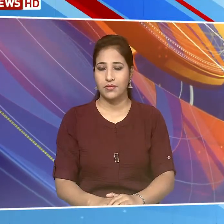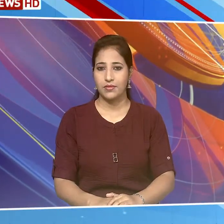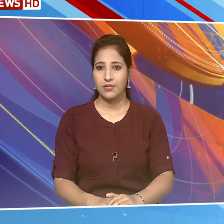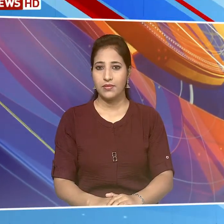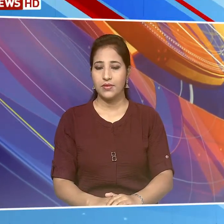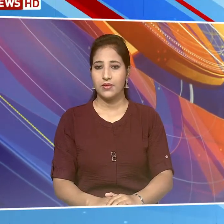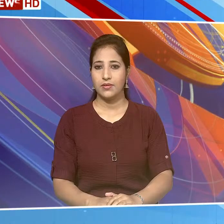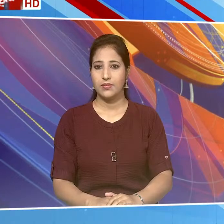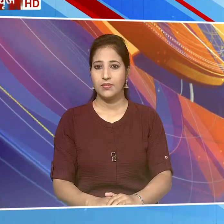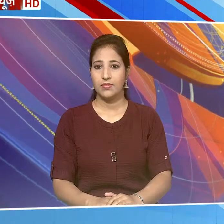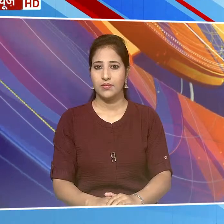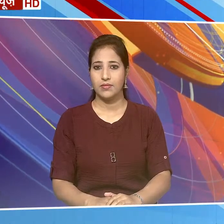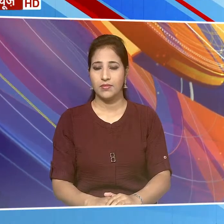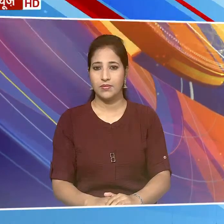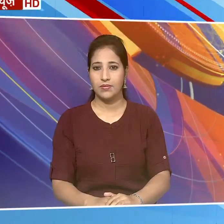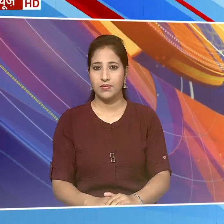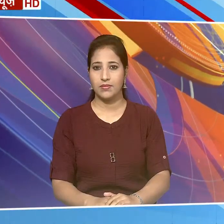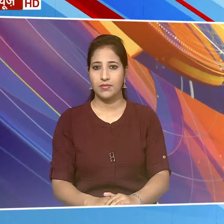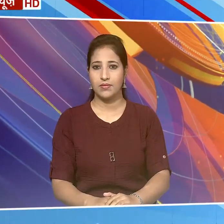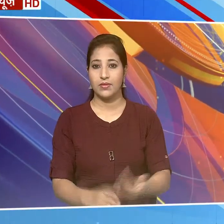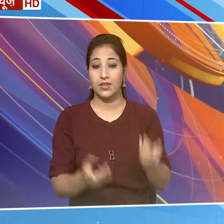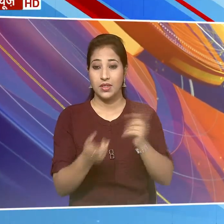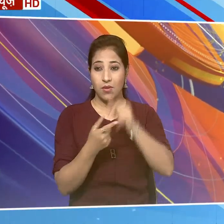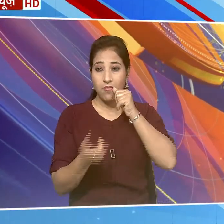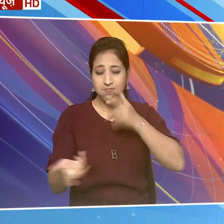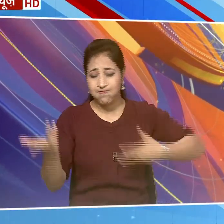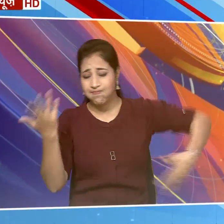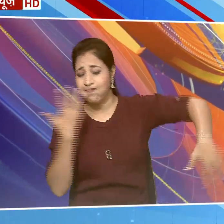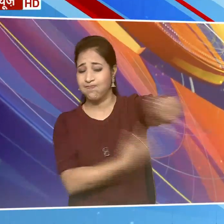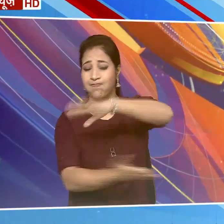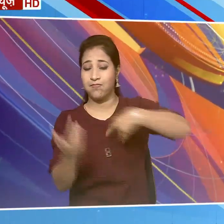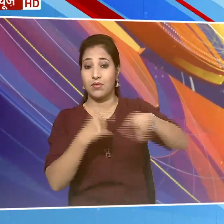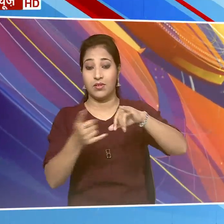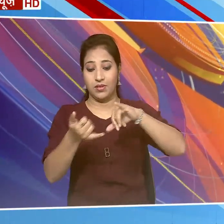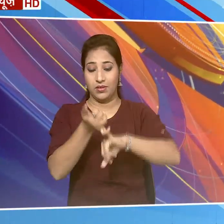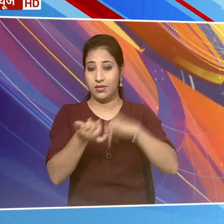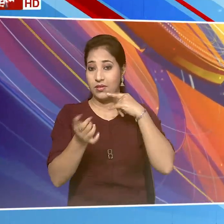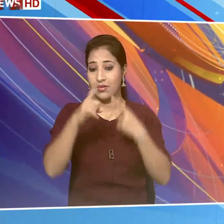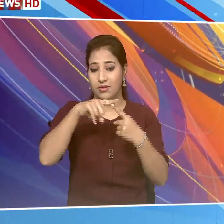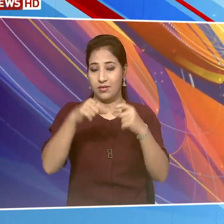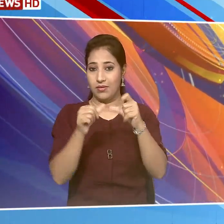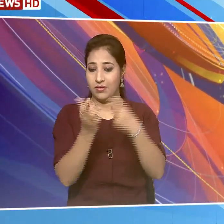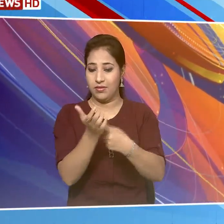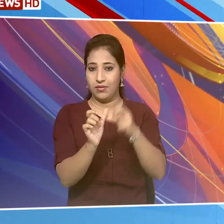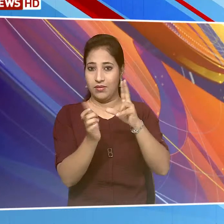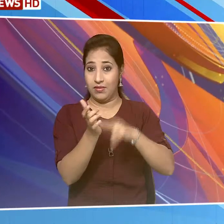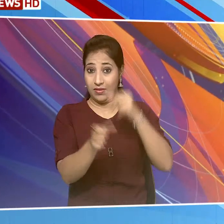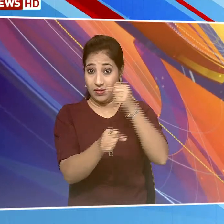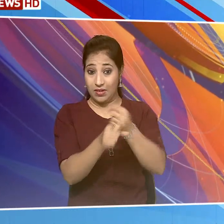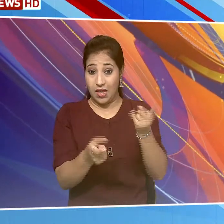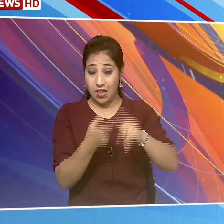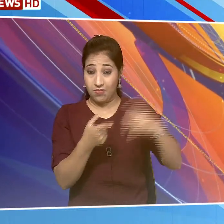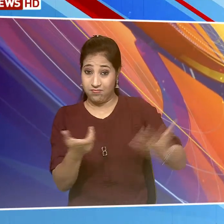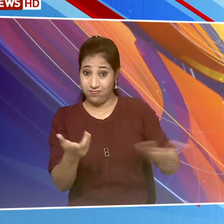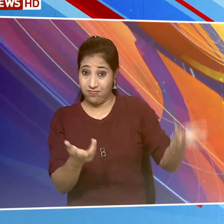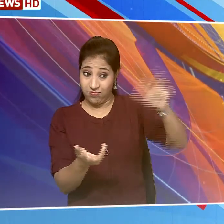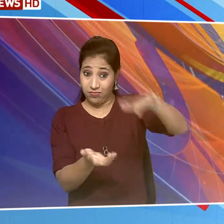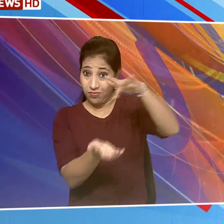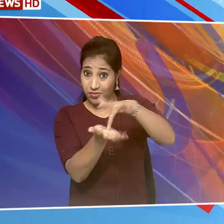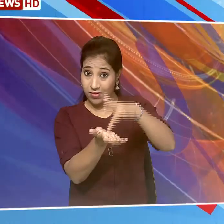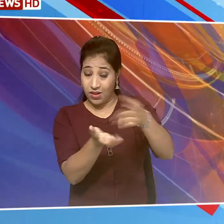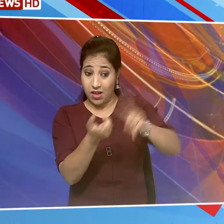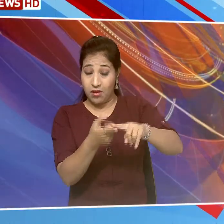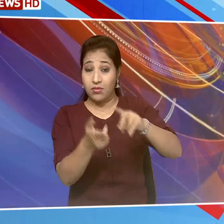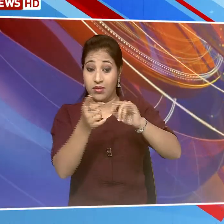उनकी चक्रवाती तूफान सित्रांग ने दी बांगलादेश में दस तक तूफान बांगलादेश के